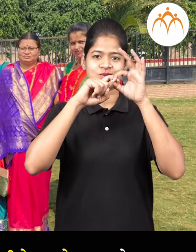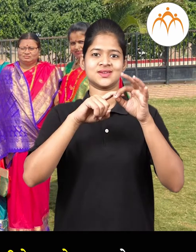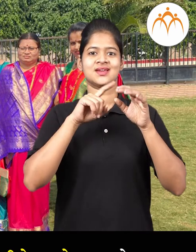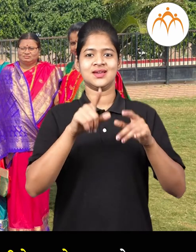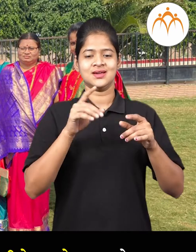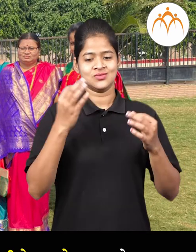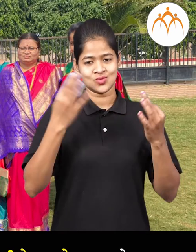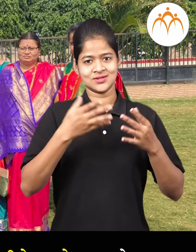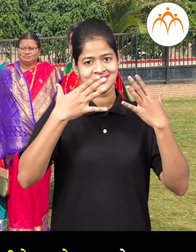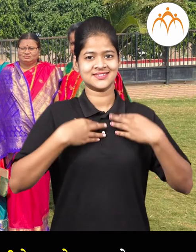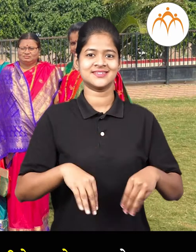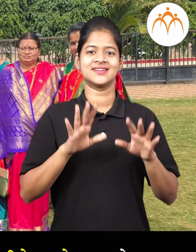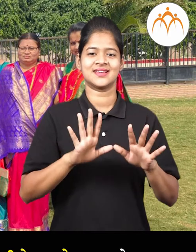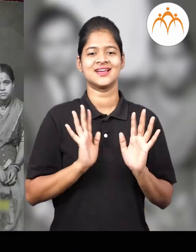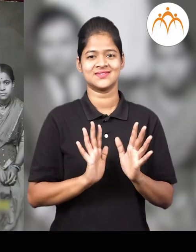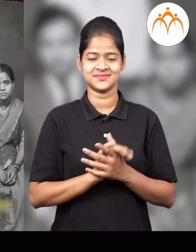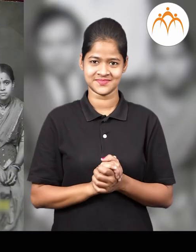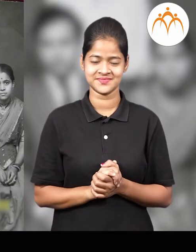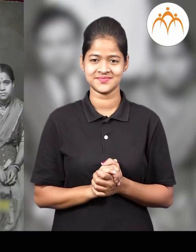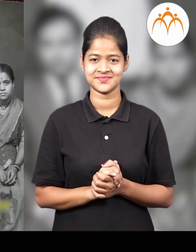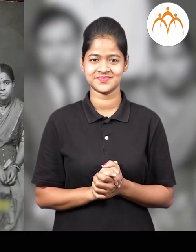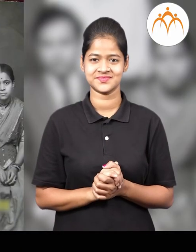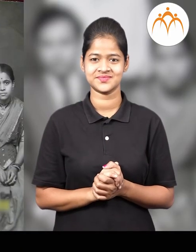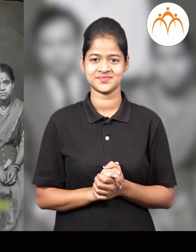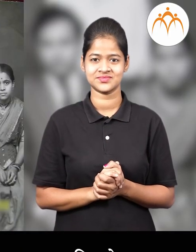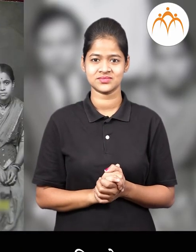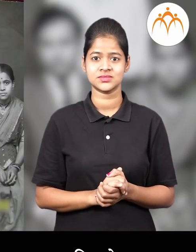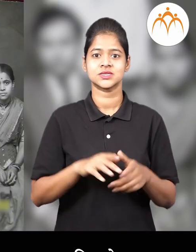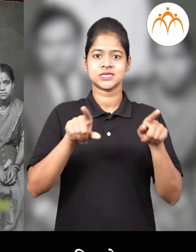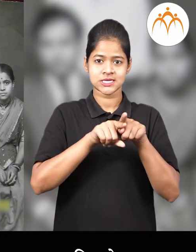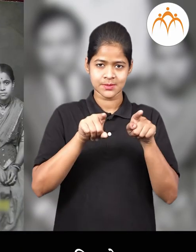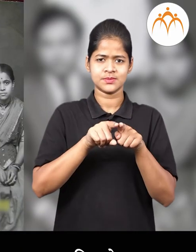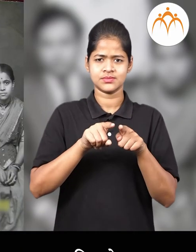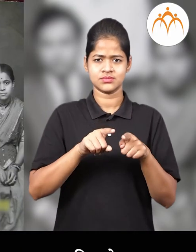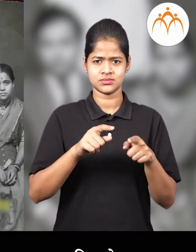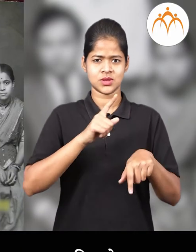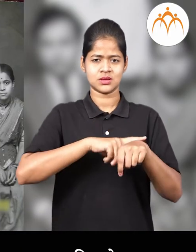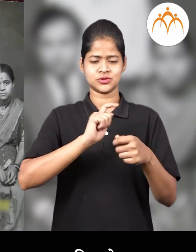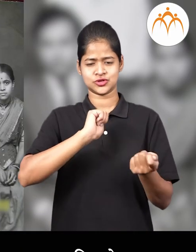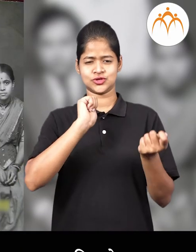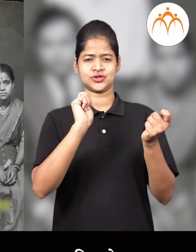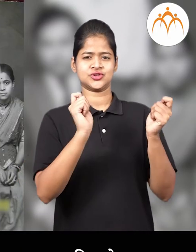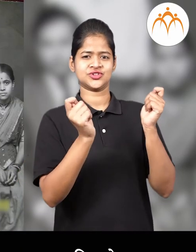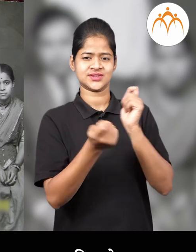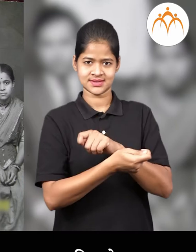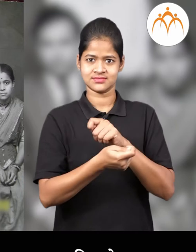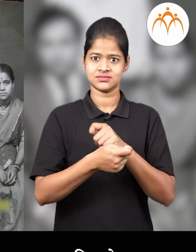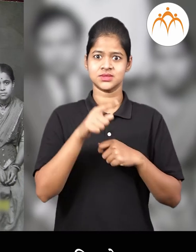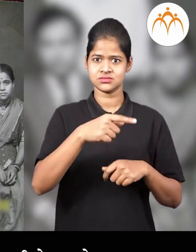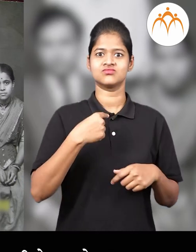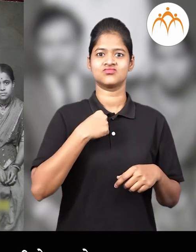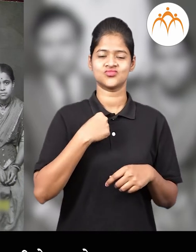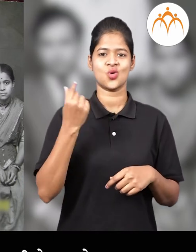जरीचे कपडे वापरतो जसदसा काल बदलला तसा पोशाखा मधे बदल जालेला आपलेला दिस्तो